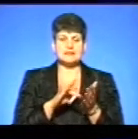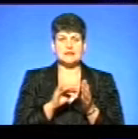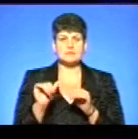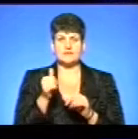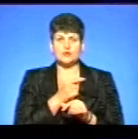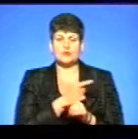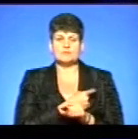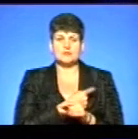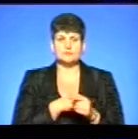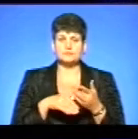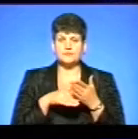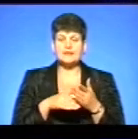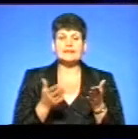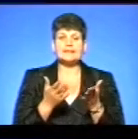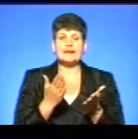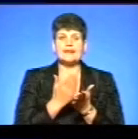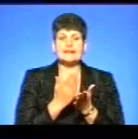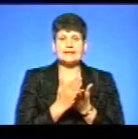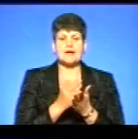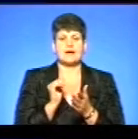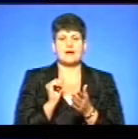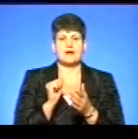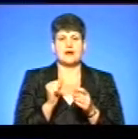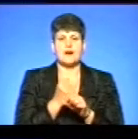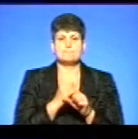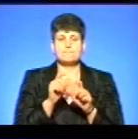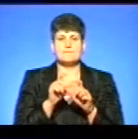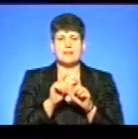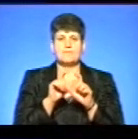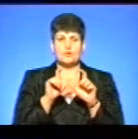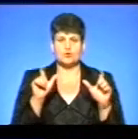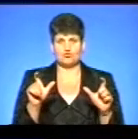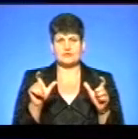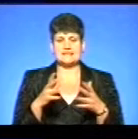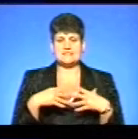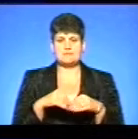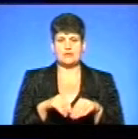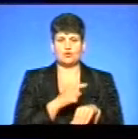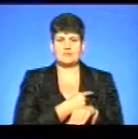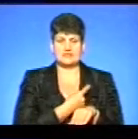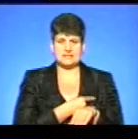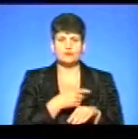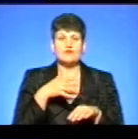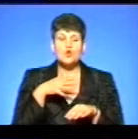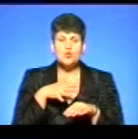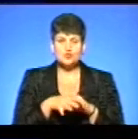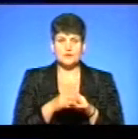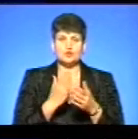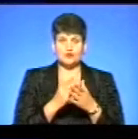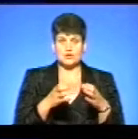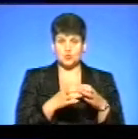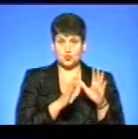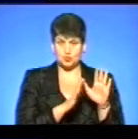допомоги, в складі яких знаходяться амбулаторії загальної практики сімейної медицини, в яких працюють сімейні лікарі. Тобто, що ми розуміли, що є така структура.